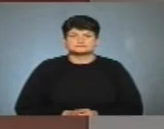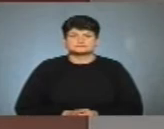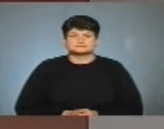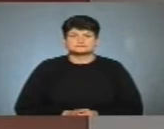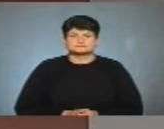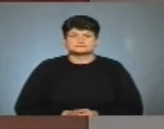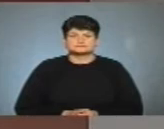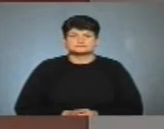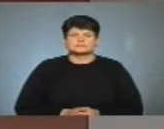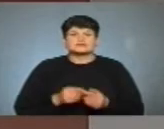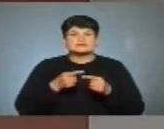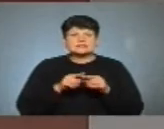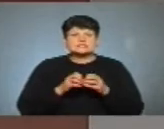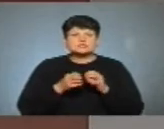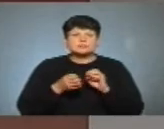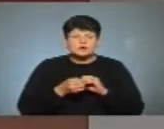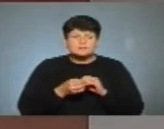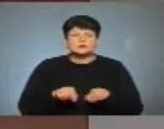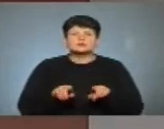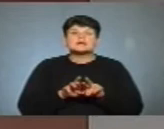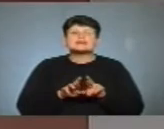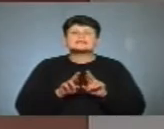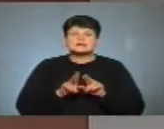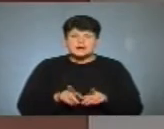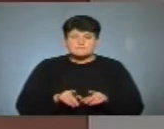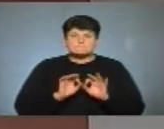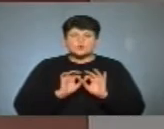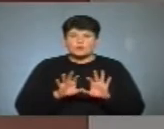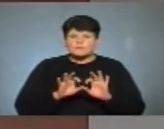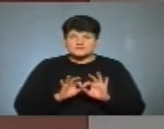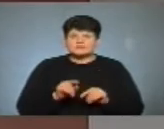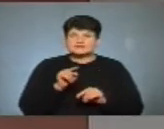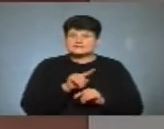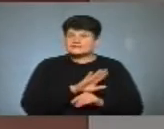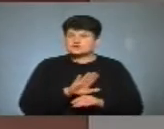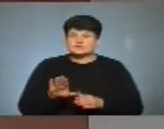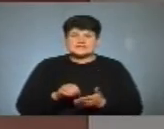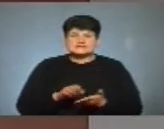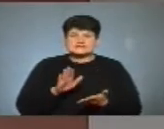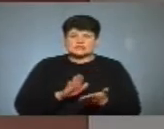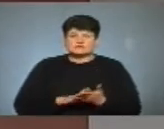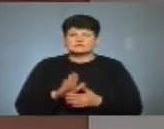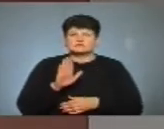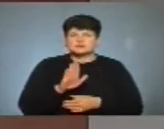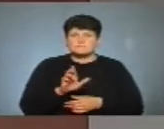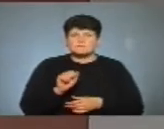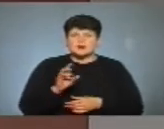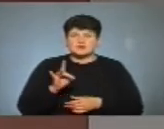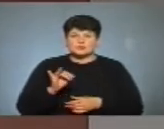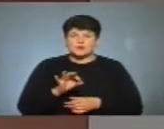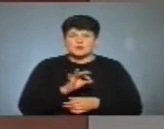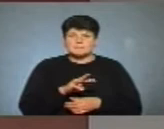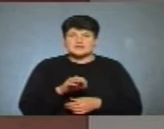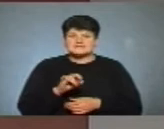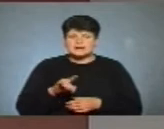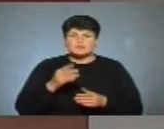Технічні проблеми. Отже, як саме прокоментувала те, що не зареєстрували Володимира Барну Ольга Мазаєва,